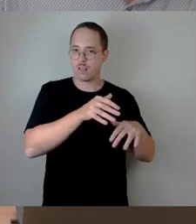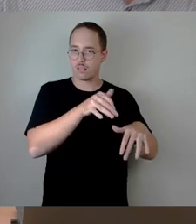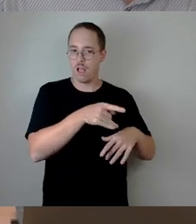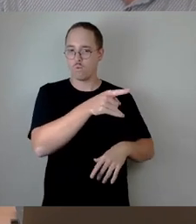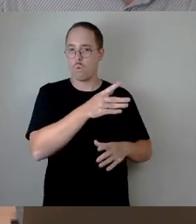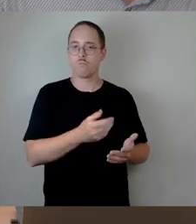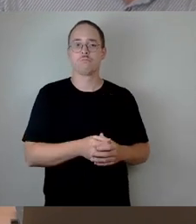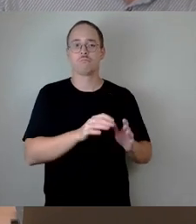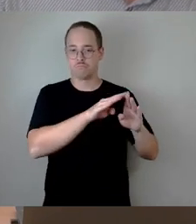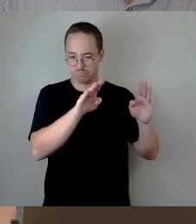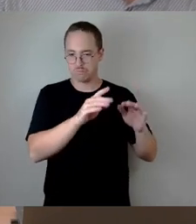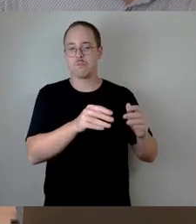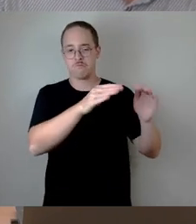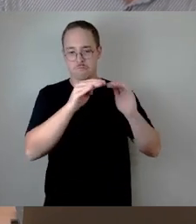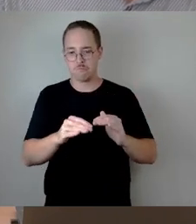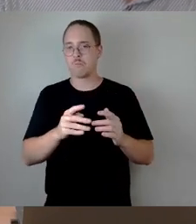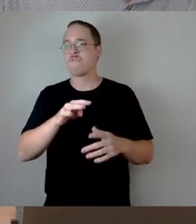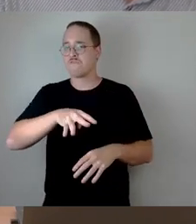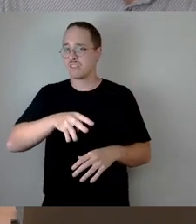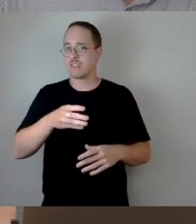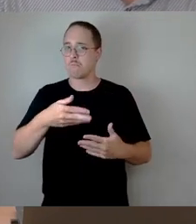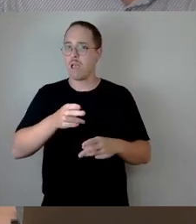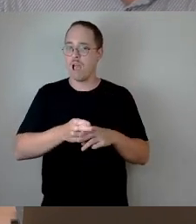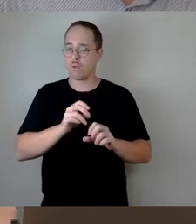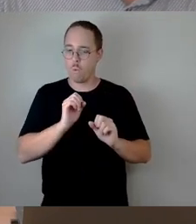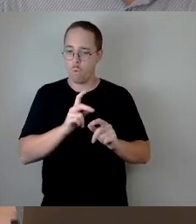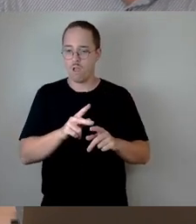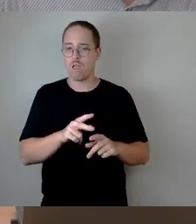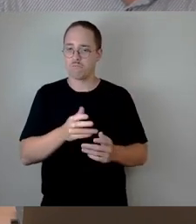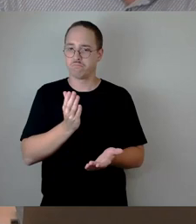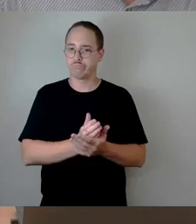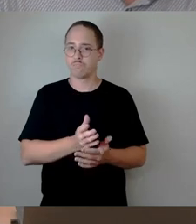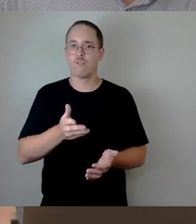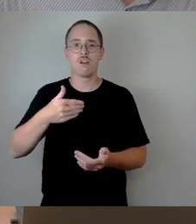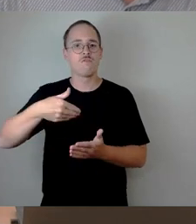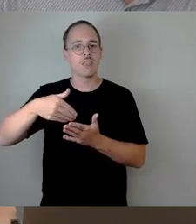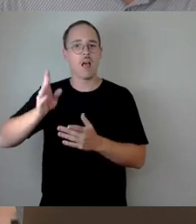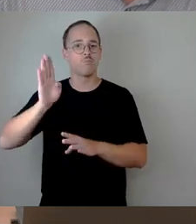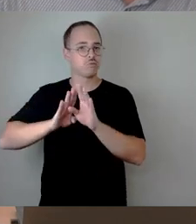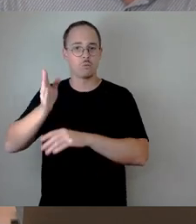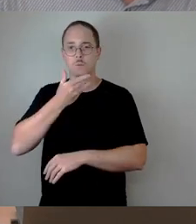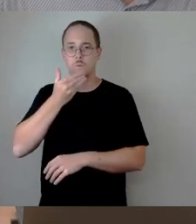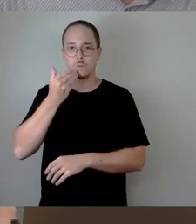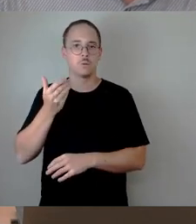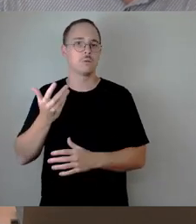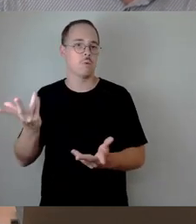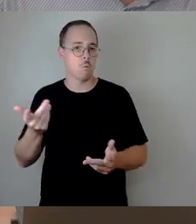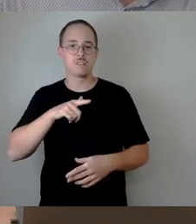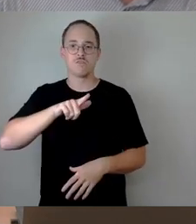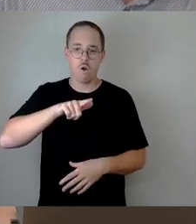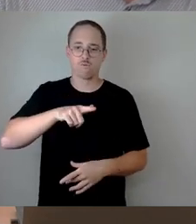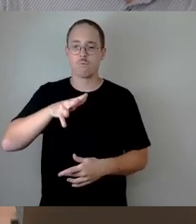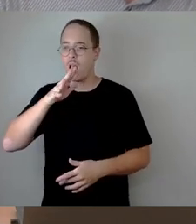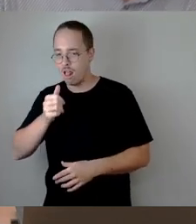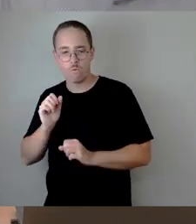Mehrheit hat, ist das durch. Es gibt keine weiteren Abstimmungen, genauso wenn das die Variante 12 und 11, das